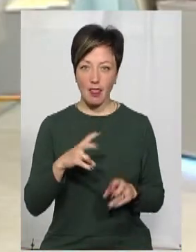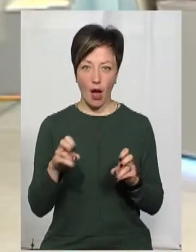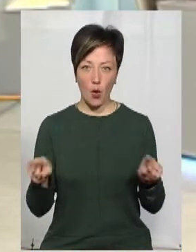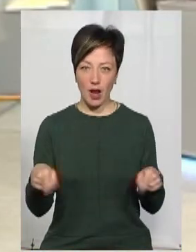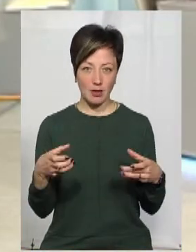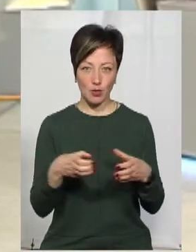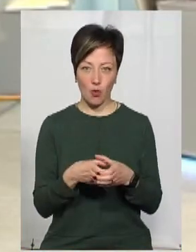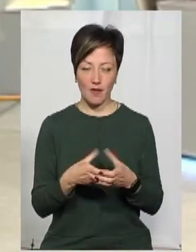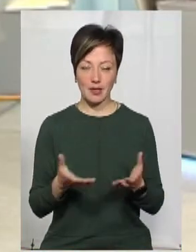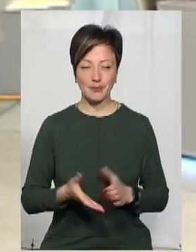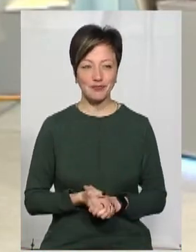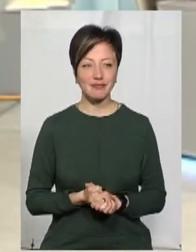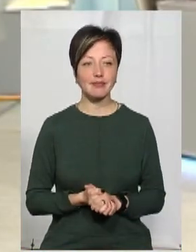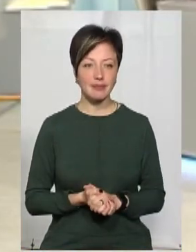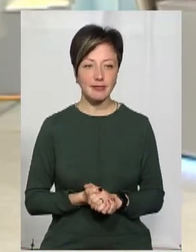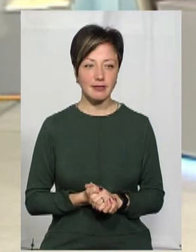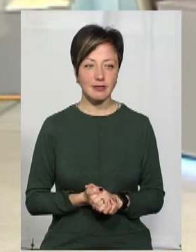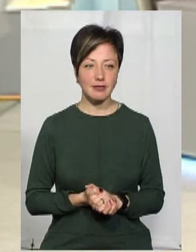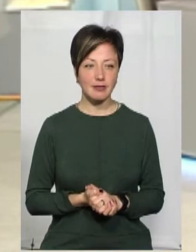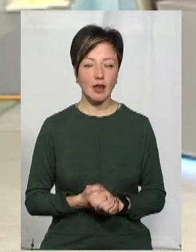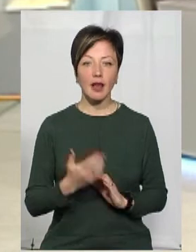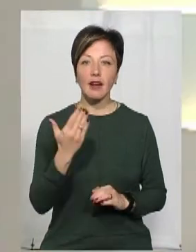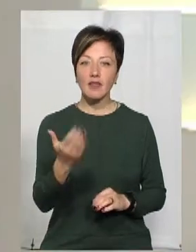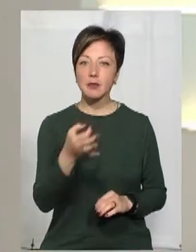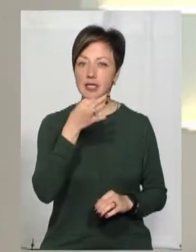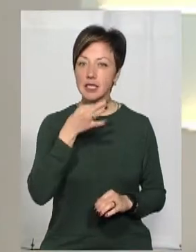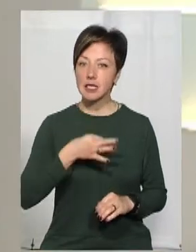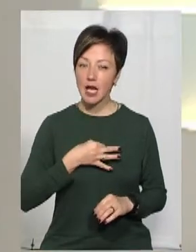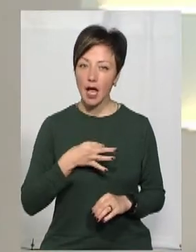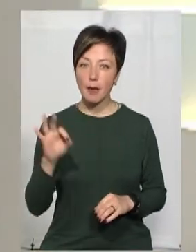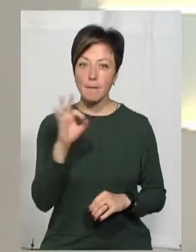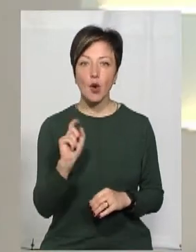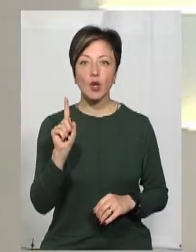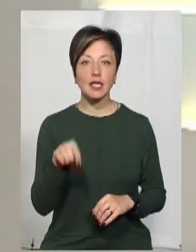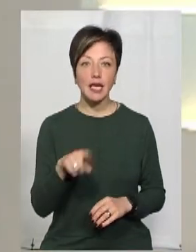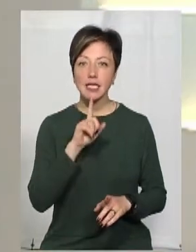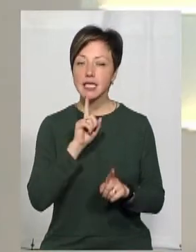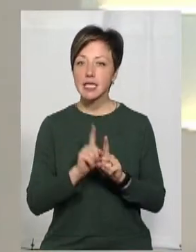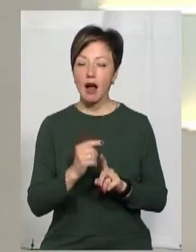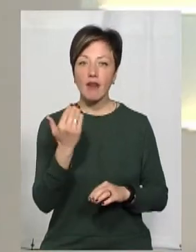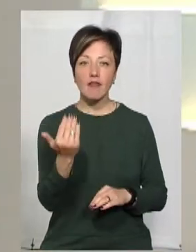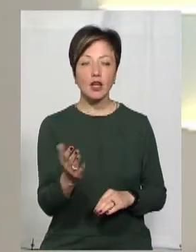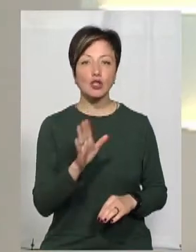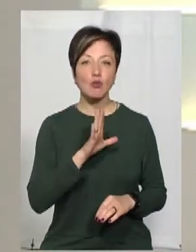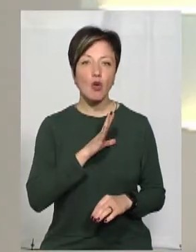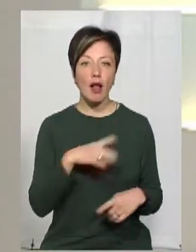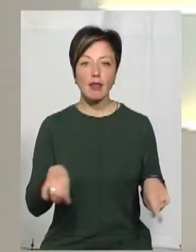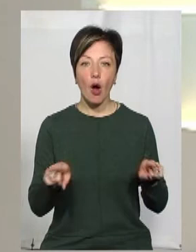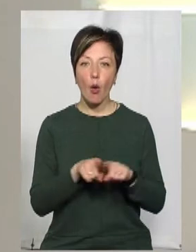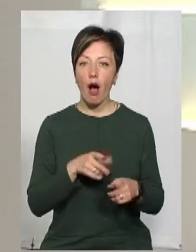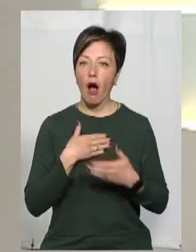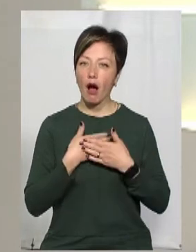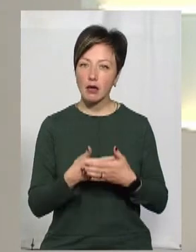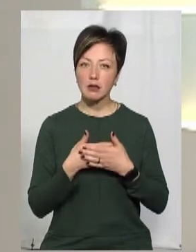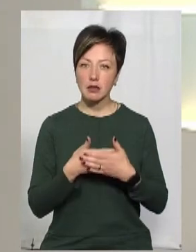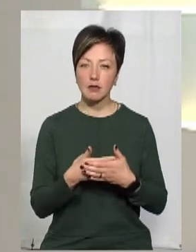організовані вони в якісь колективи, так? І ви мені ще перед ефіром говорили про те, що сестра ваша була такою громадсько